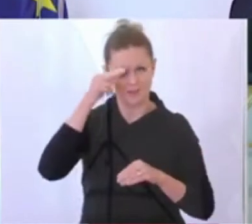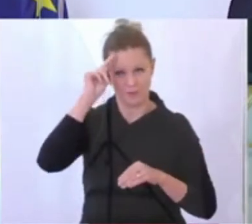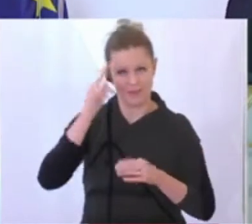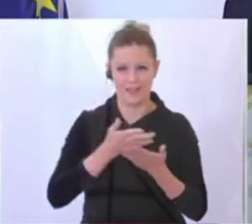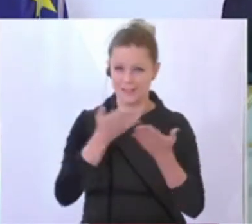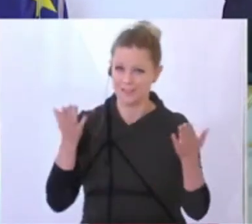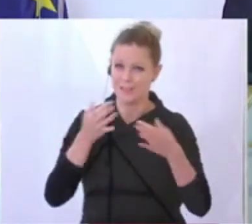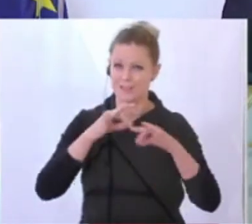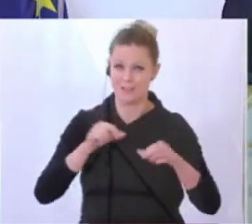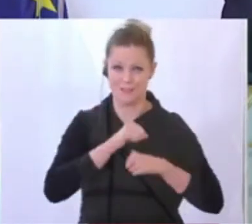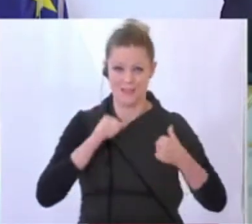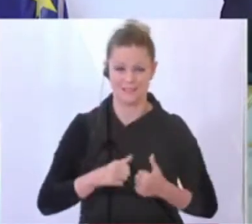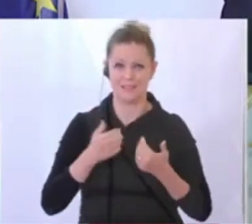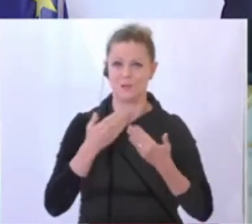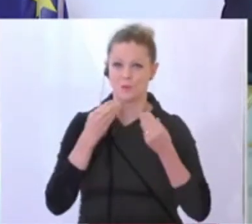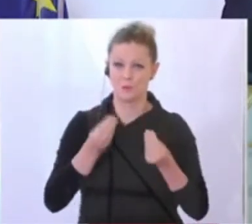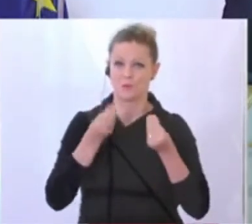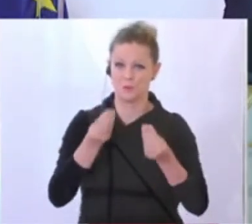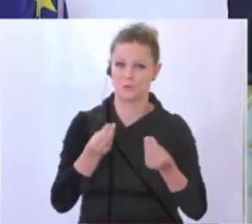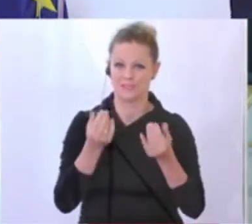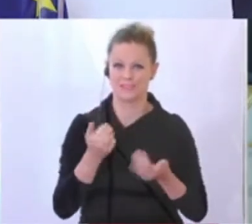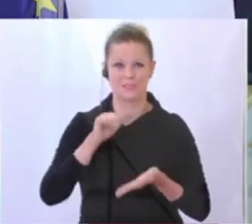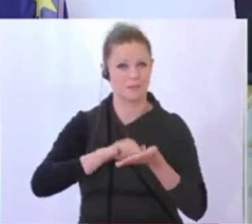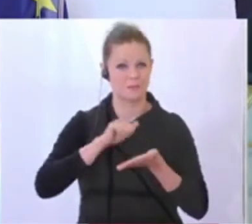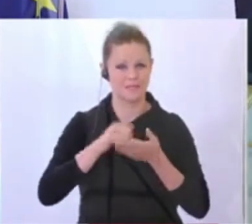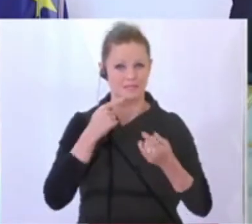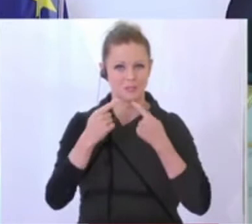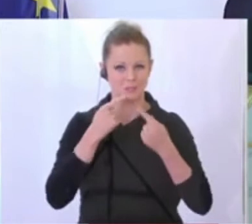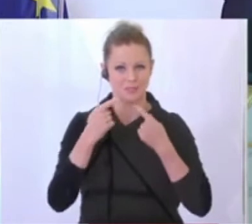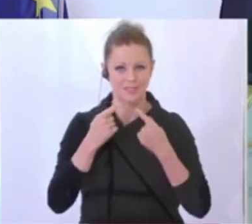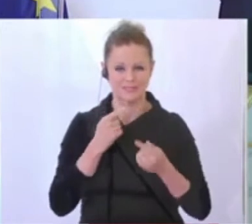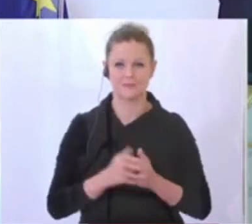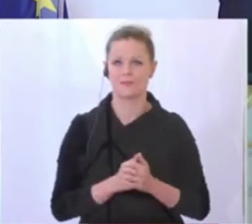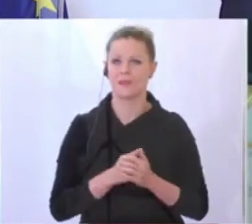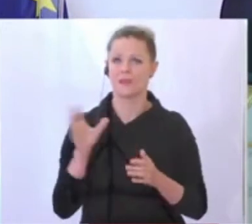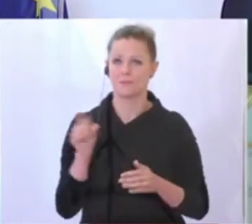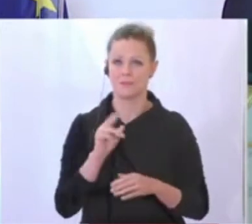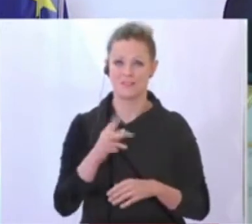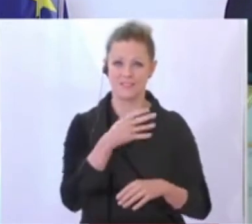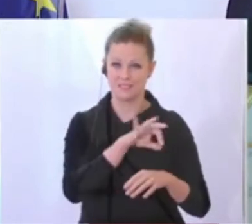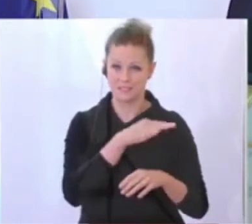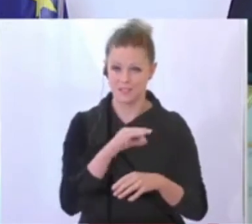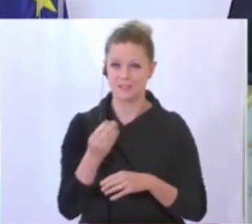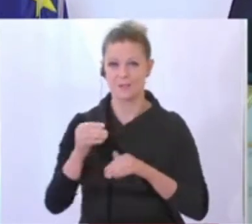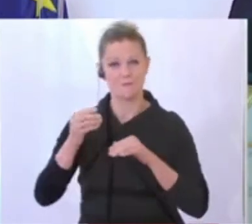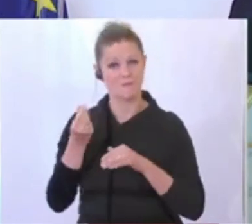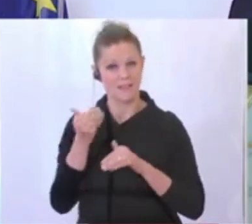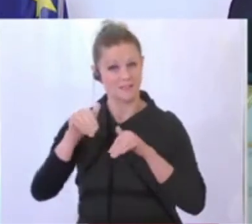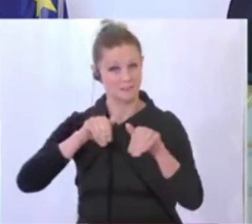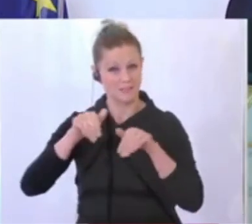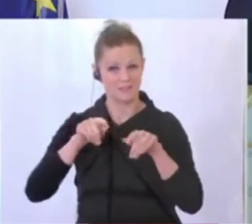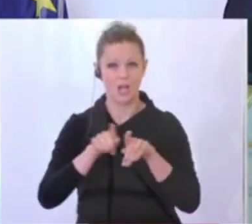begrüßen und Sie heute gemeinsam mit dem Vizekanzler, mit dem Finanzminister, aber auch mit